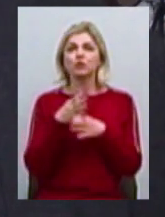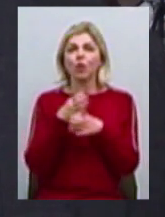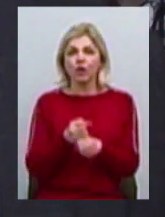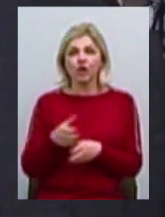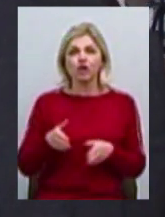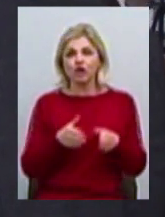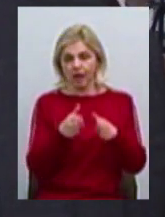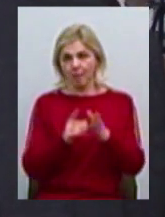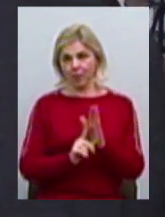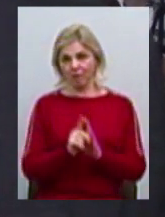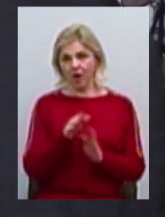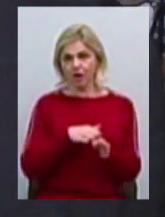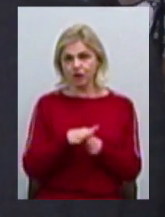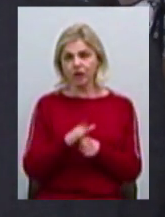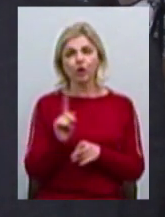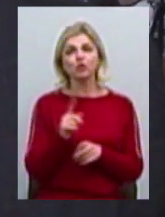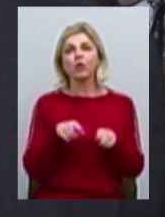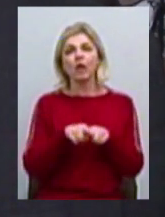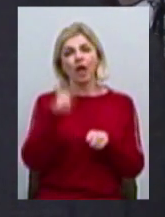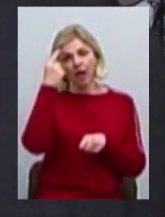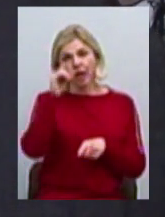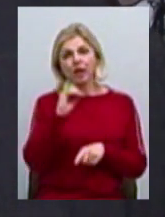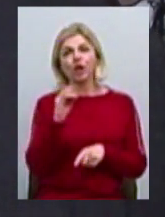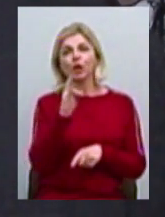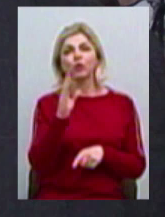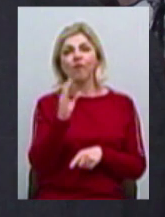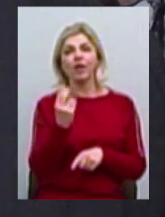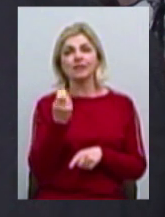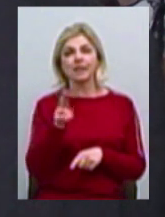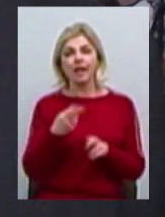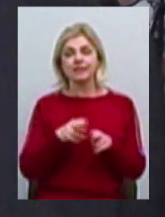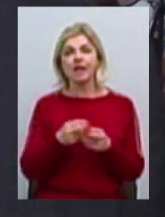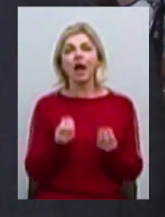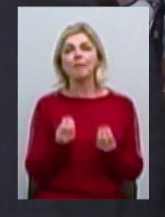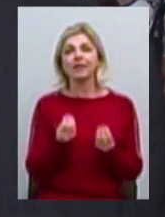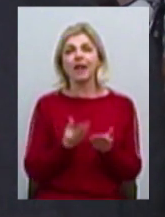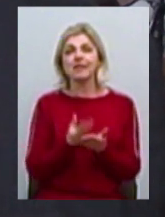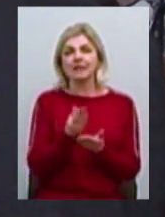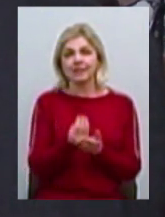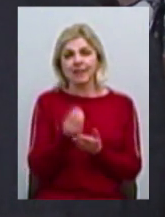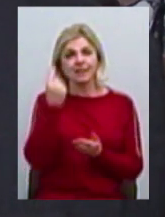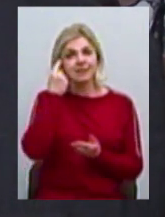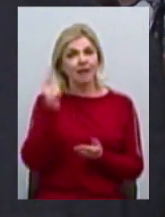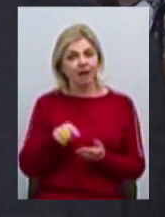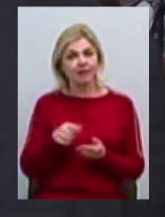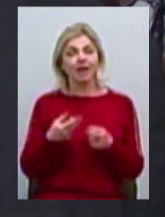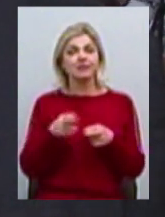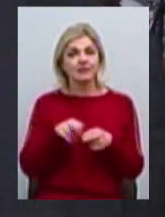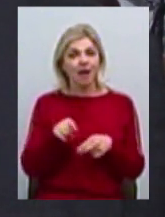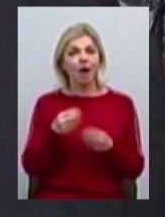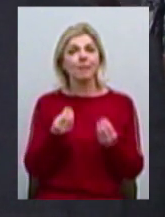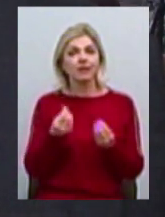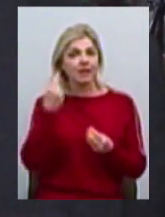шлях впровадження. Тому що, що таке інновація? Інновація – це капіталізація знань. І для капіталізації знань дуже